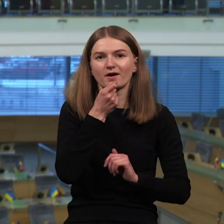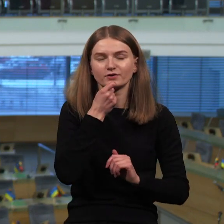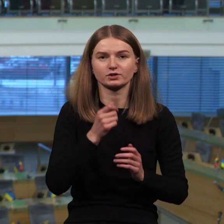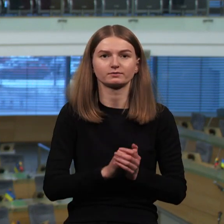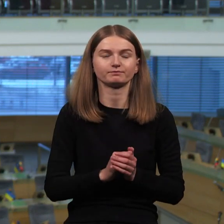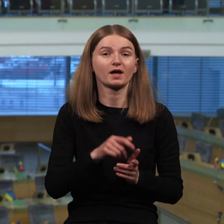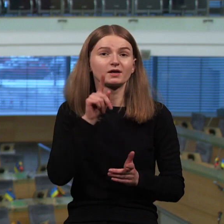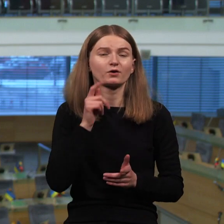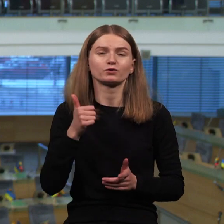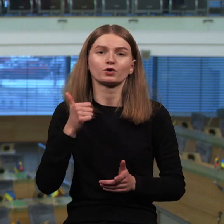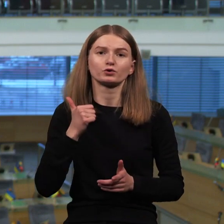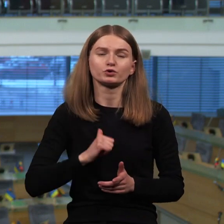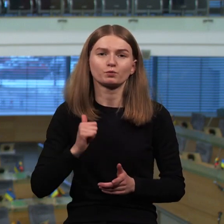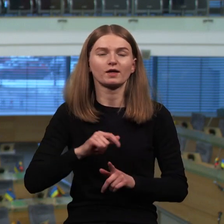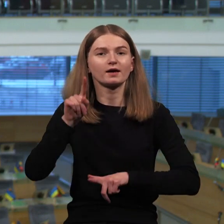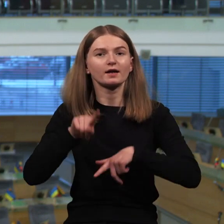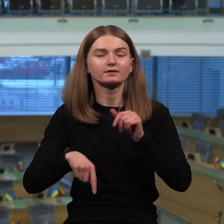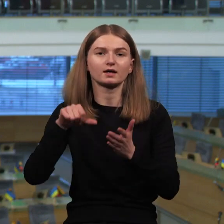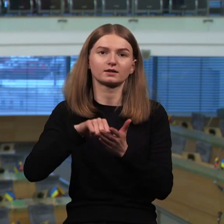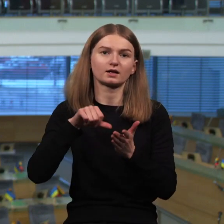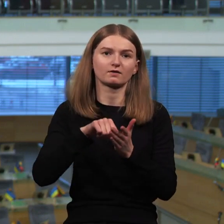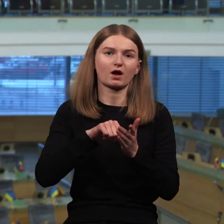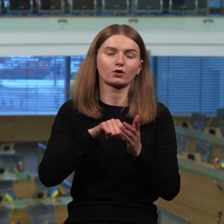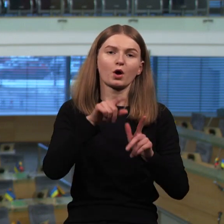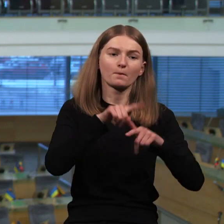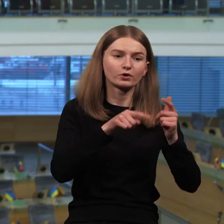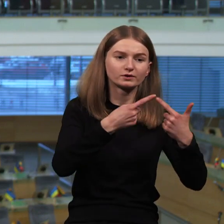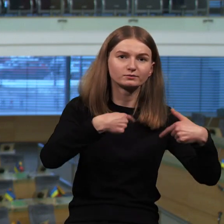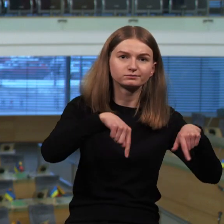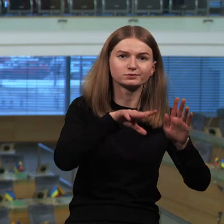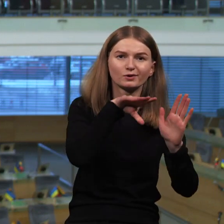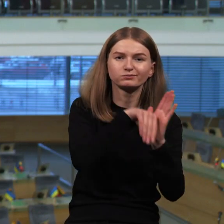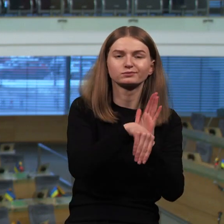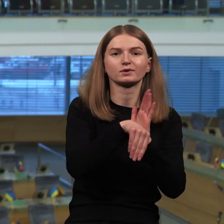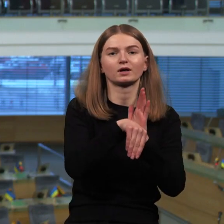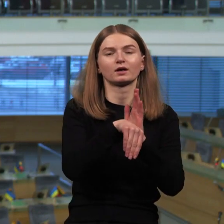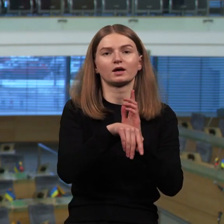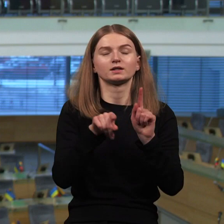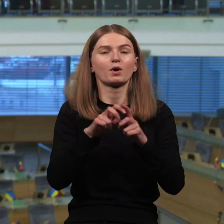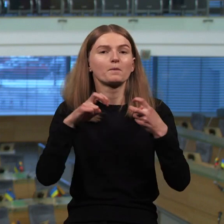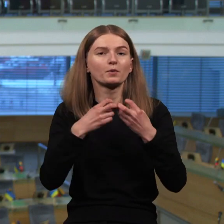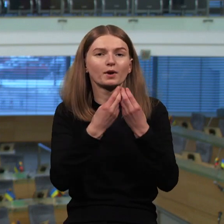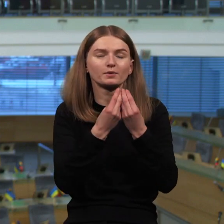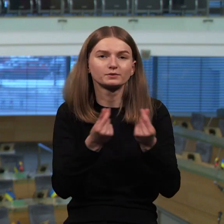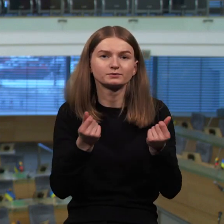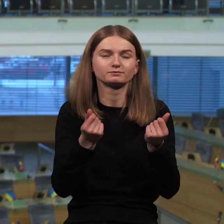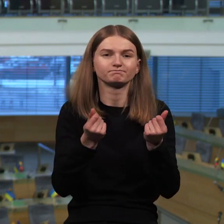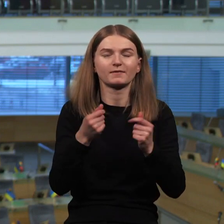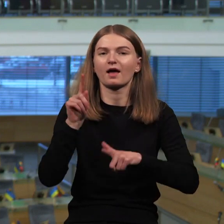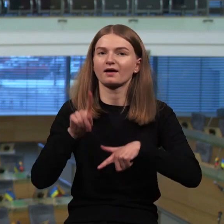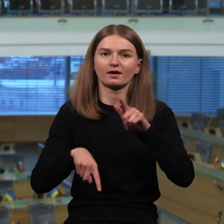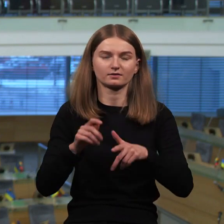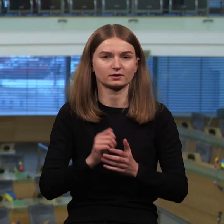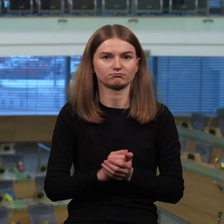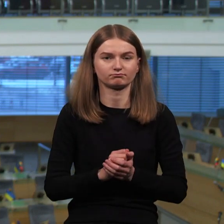rečiau dalyvauja primant politinius sprendimus, rečiau inicijuoja problemų sprendimus. Taip pabrėžę konferencijos ėmė dalyviai